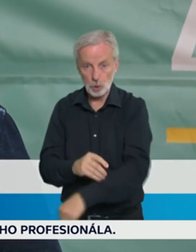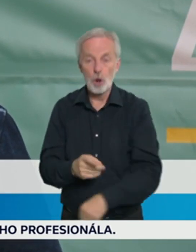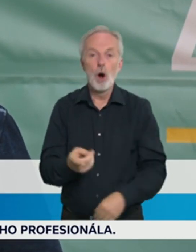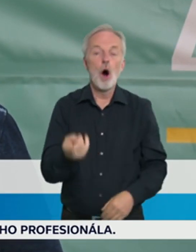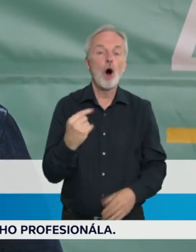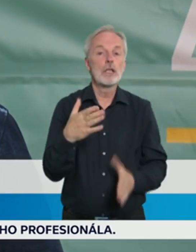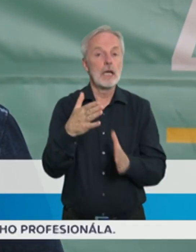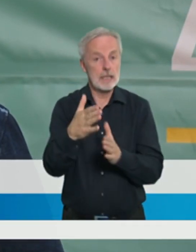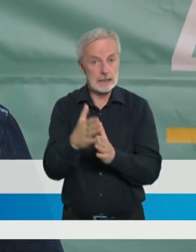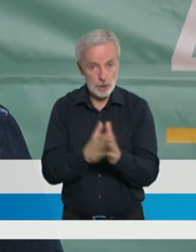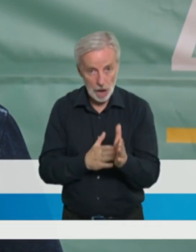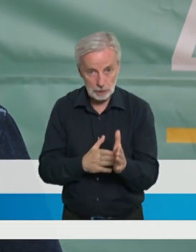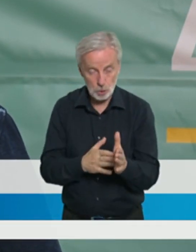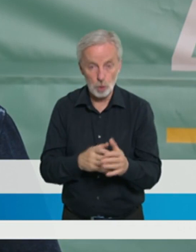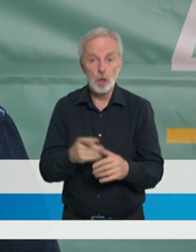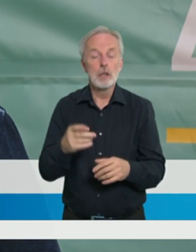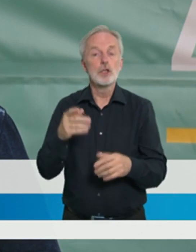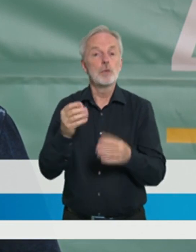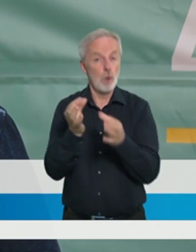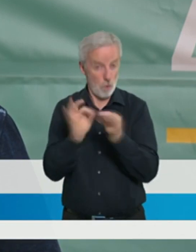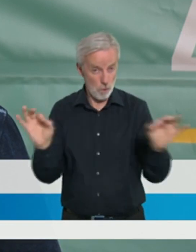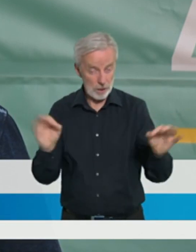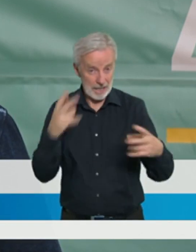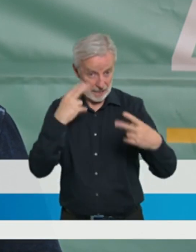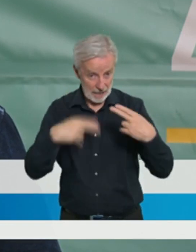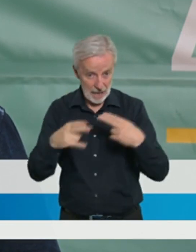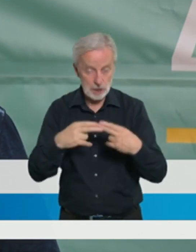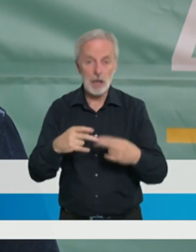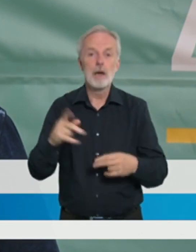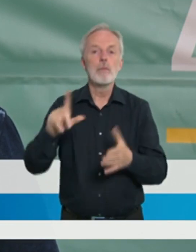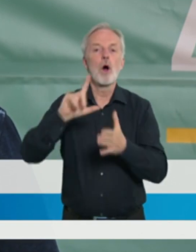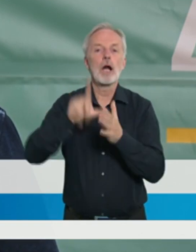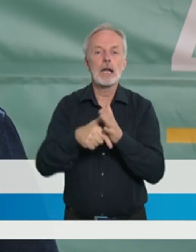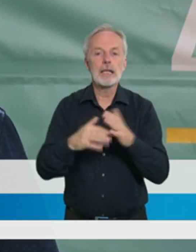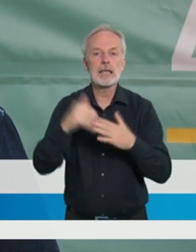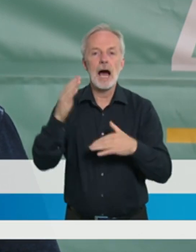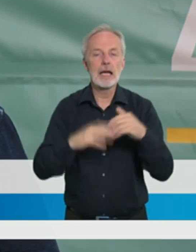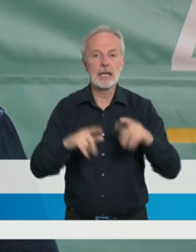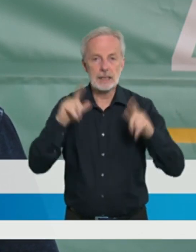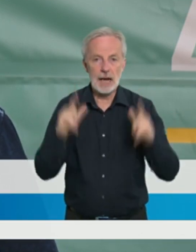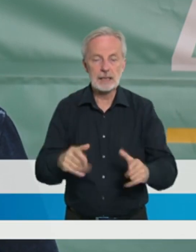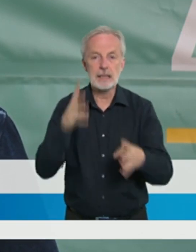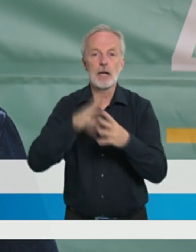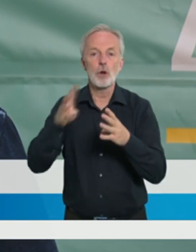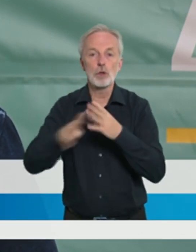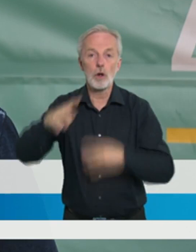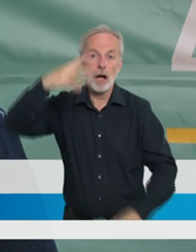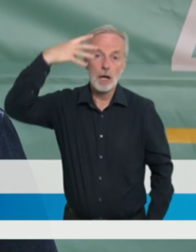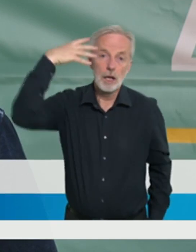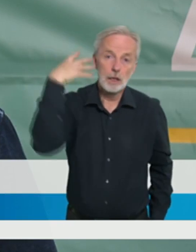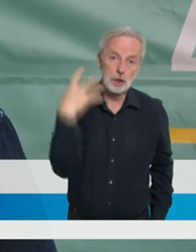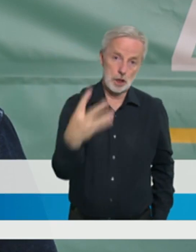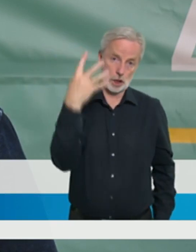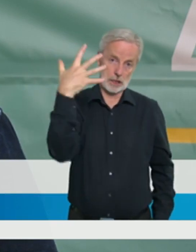provedly krajské hygienické stanice v celé republice skoro 45 tisíc kontrol plnění mimořádných